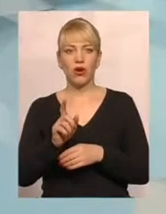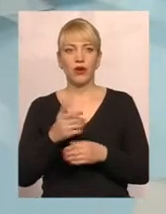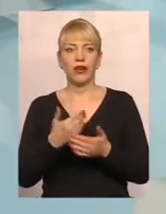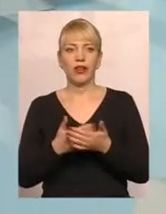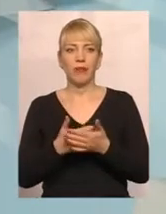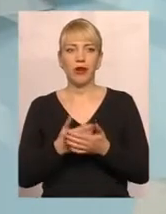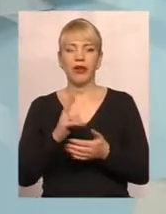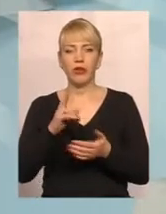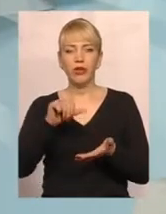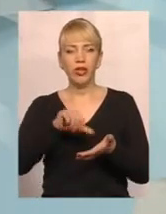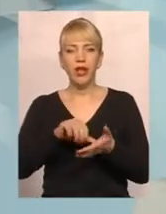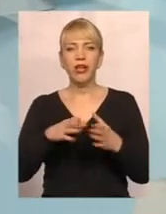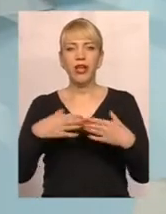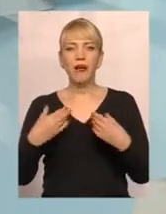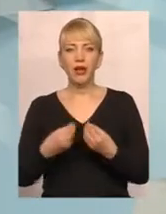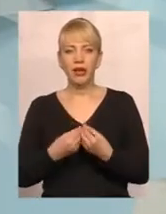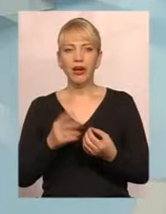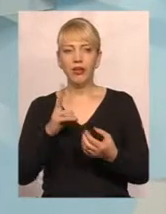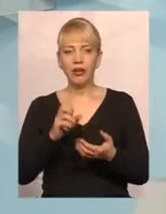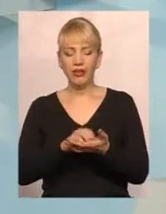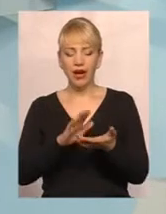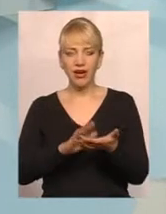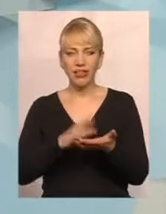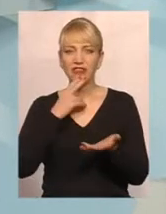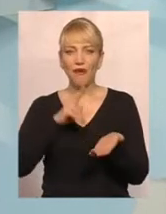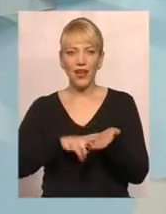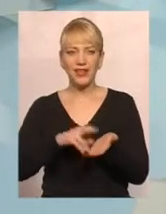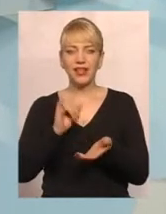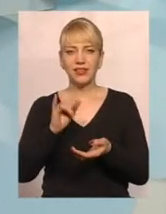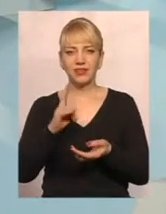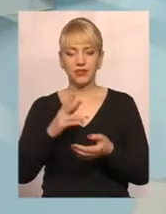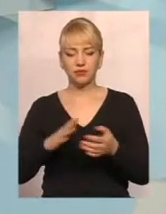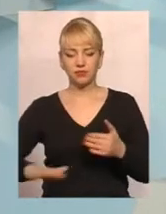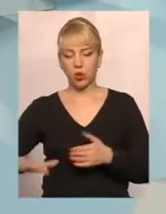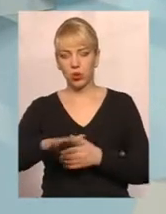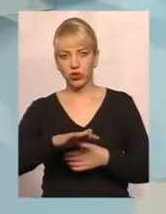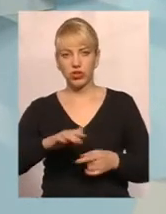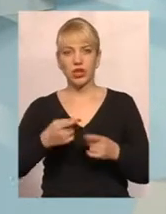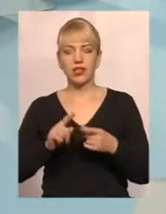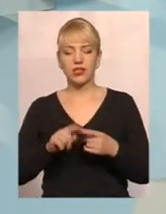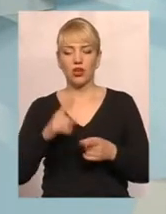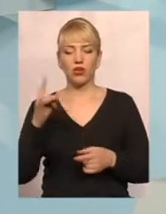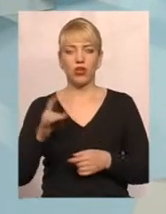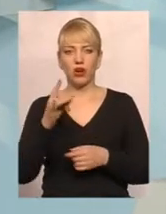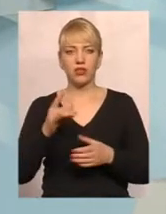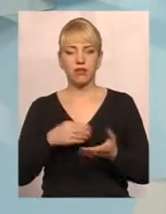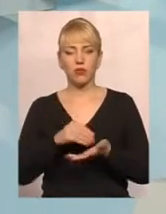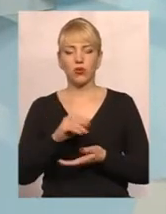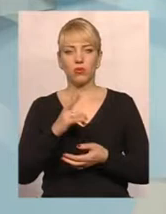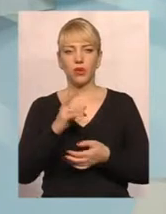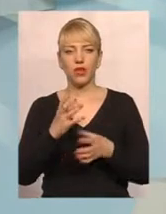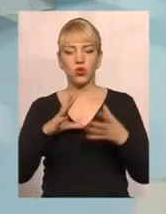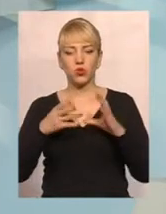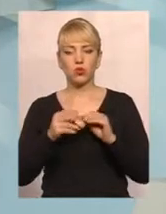членом сім'ї, які зареєстровані на житловій площі, це здійснена одноразова покупка на суму, яка